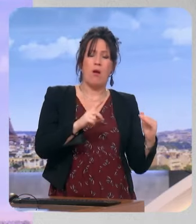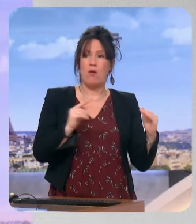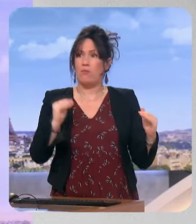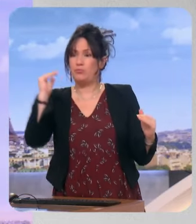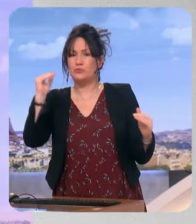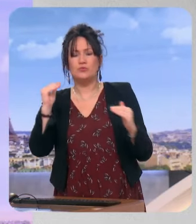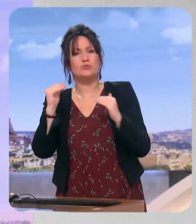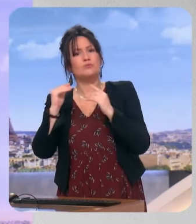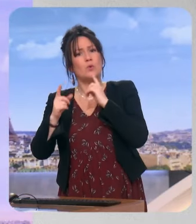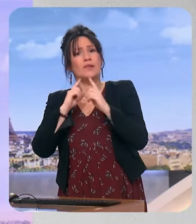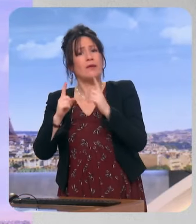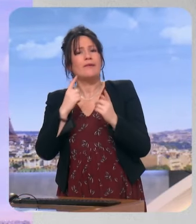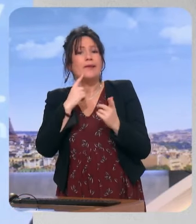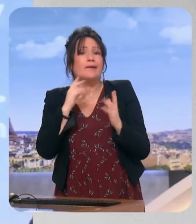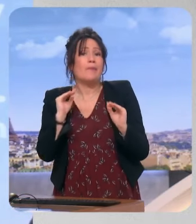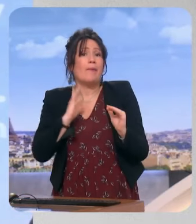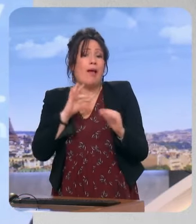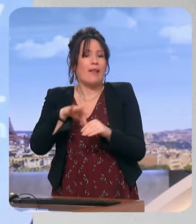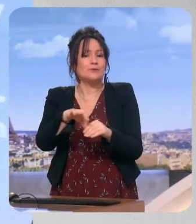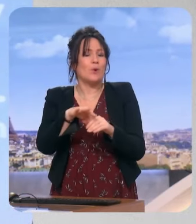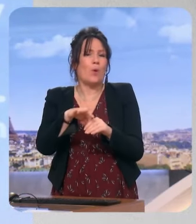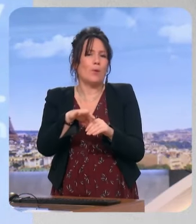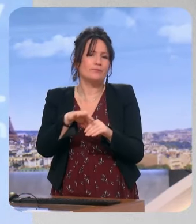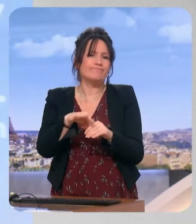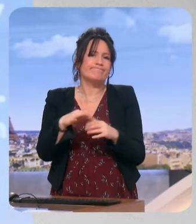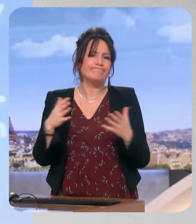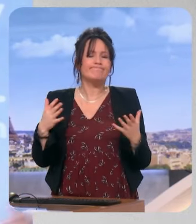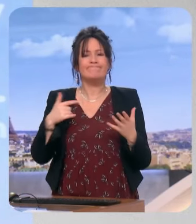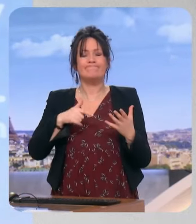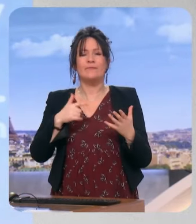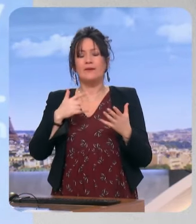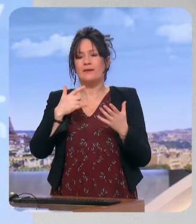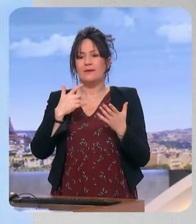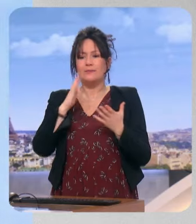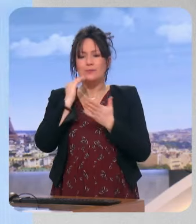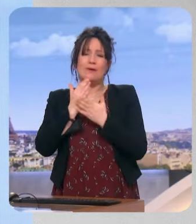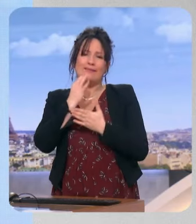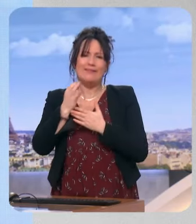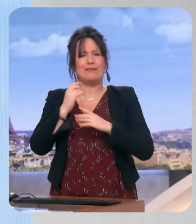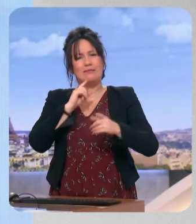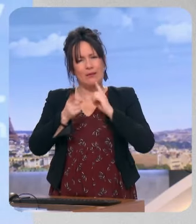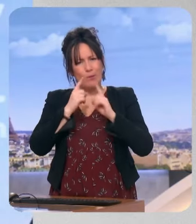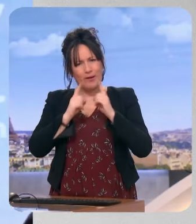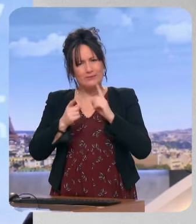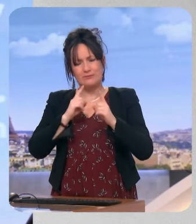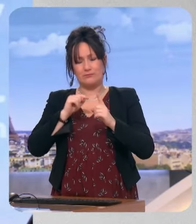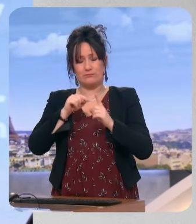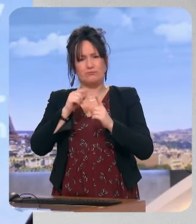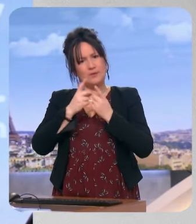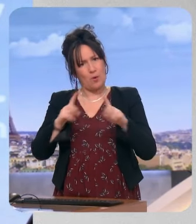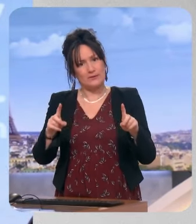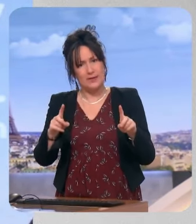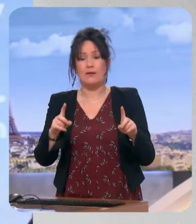élections, ce n pas une dictature. D'ailleurs en géopolitique on appelle ça une démocratie autoritaire. Les principaux opposants ont pas le droit de se représenter. Il y a des opposants, y a trois autres